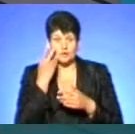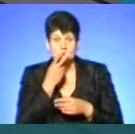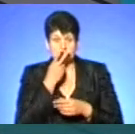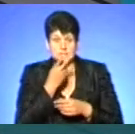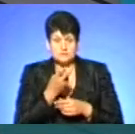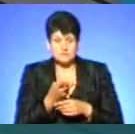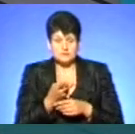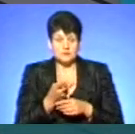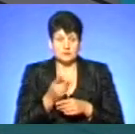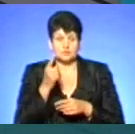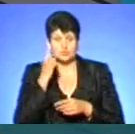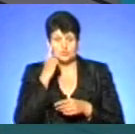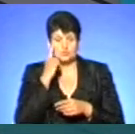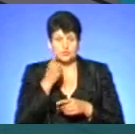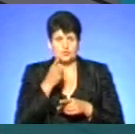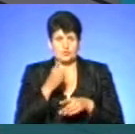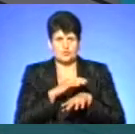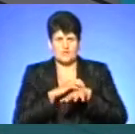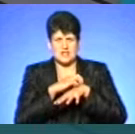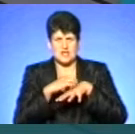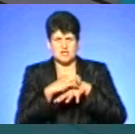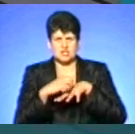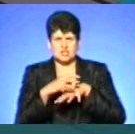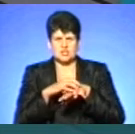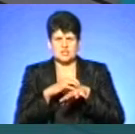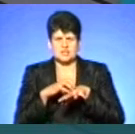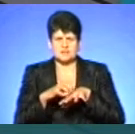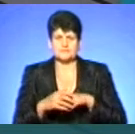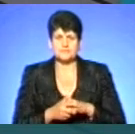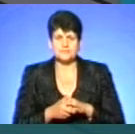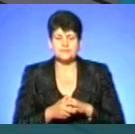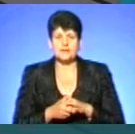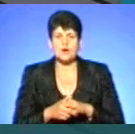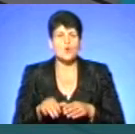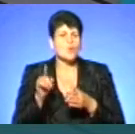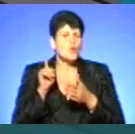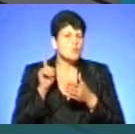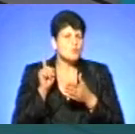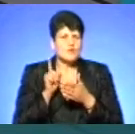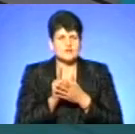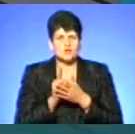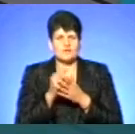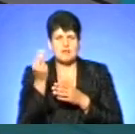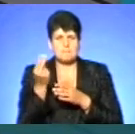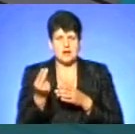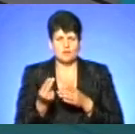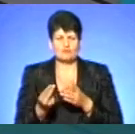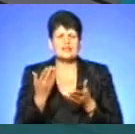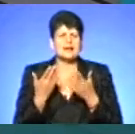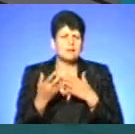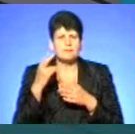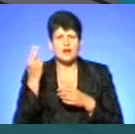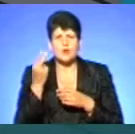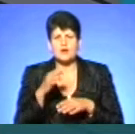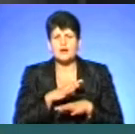який би колір не був у гадюки звичайної, обов'язково буде рисунок. Він буде або